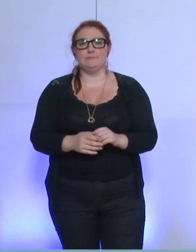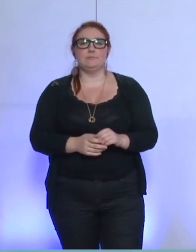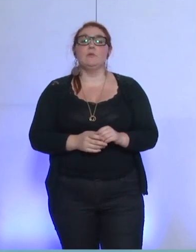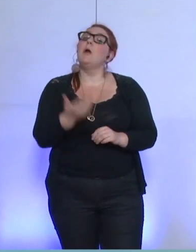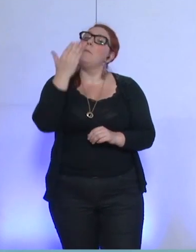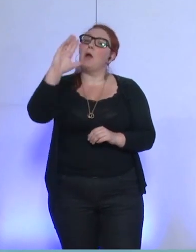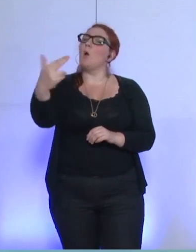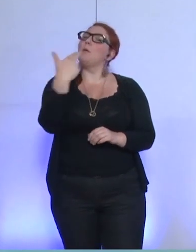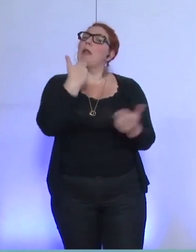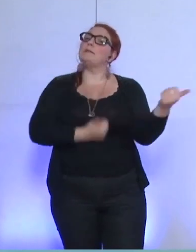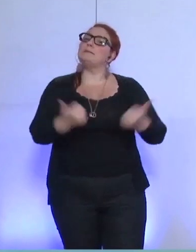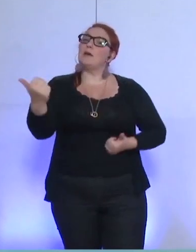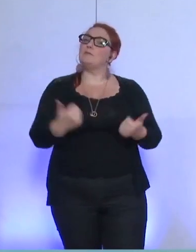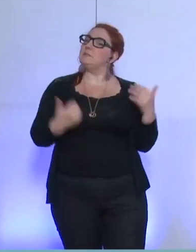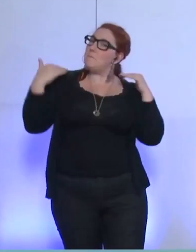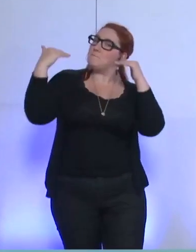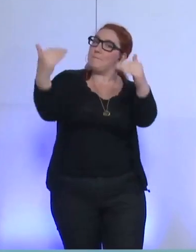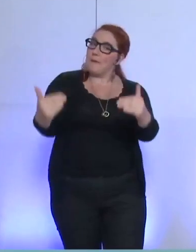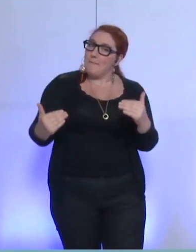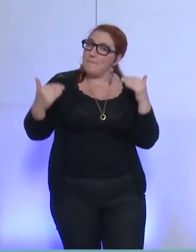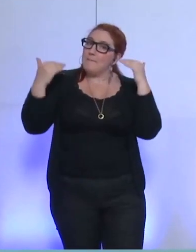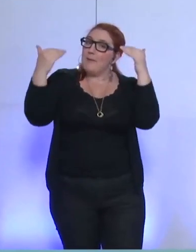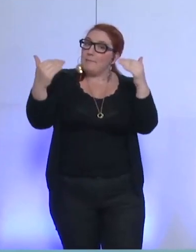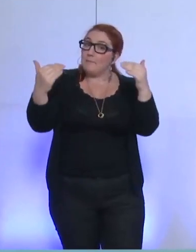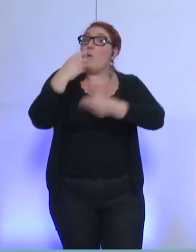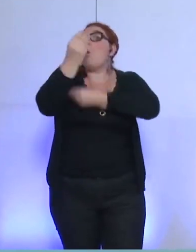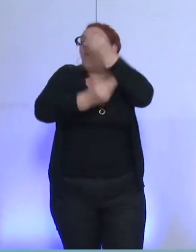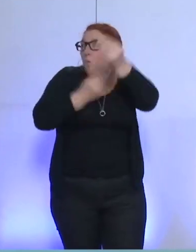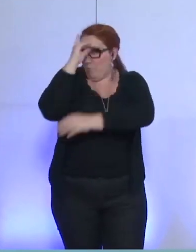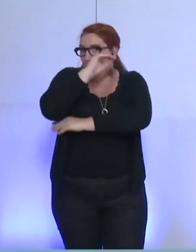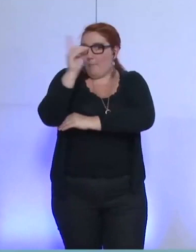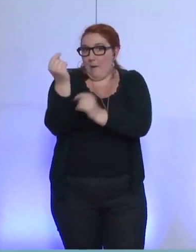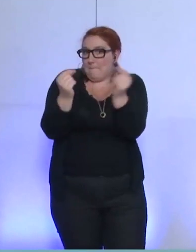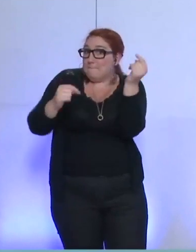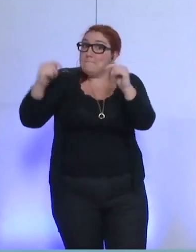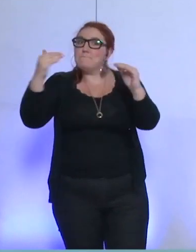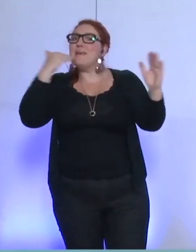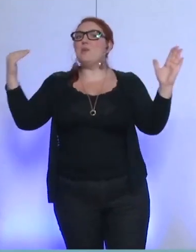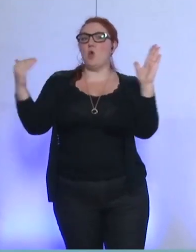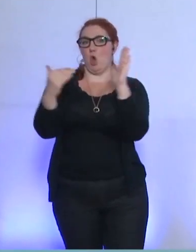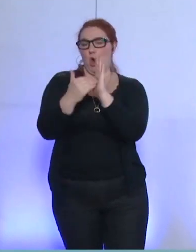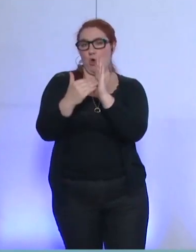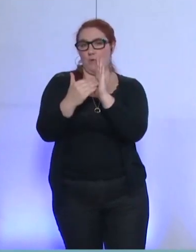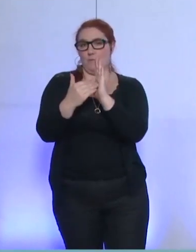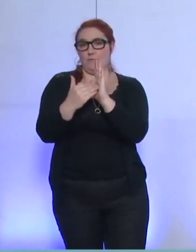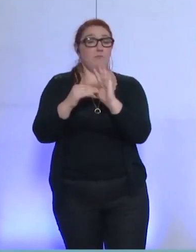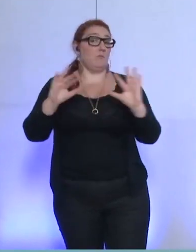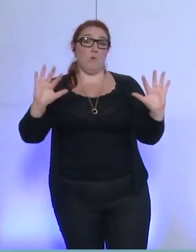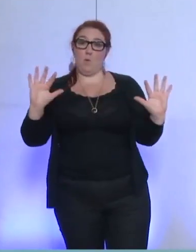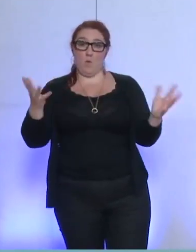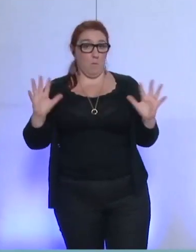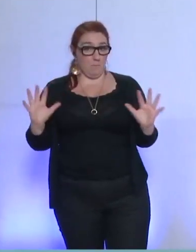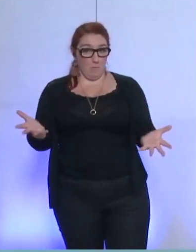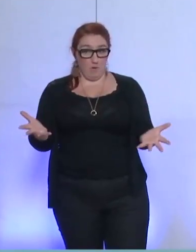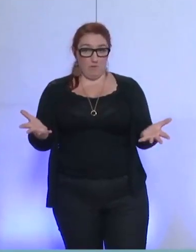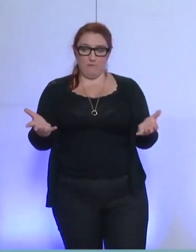de service égale, voire surtout améliorée. Cela veut dire quoi ? Cela veut dire éclairer, donc,